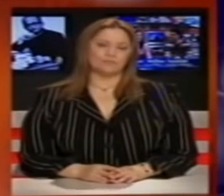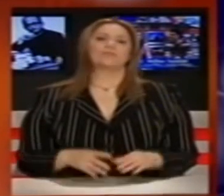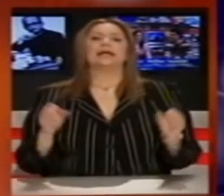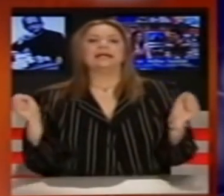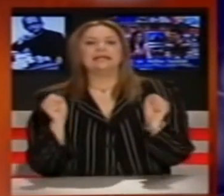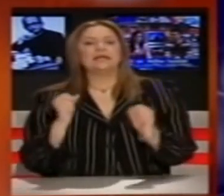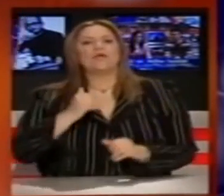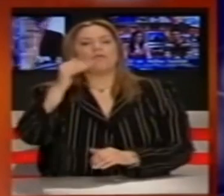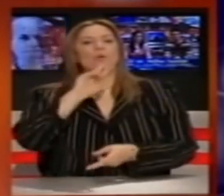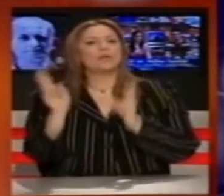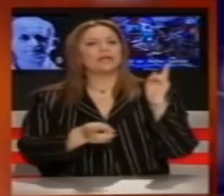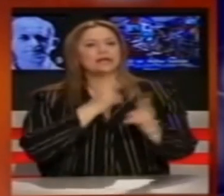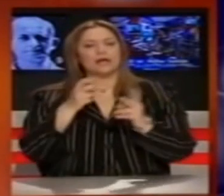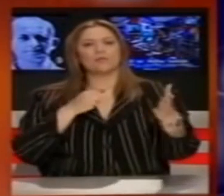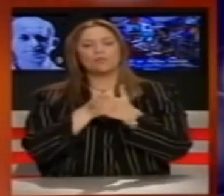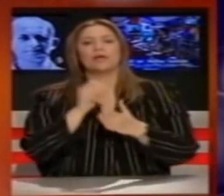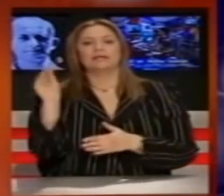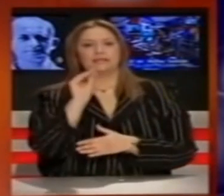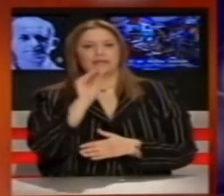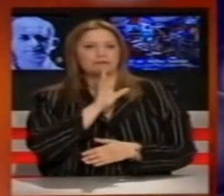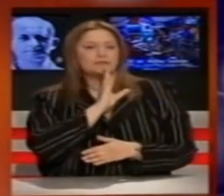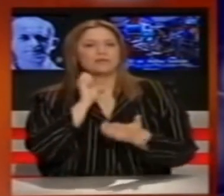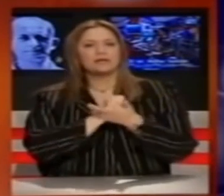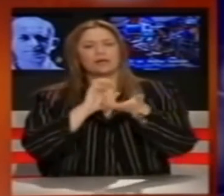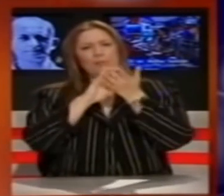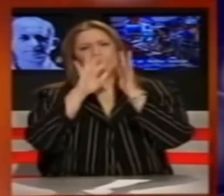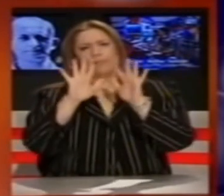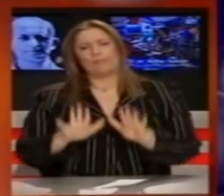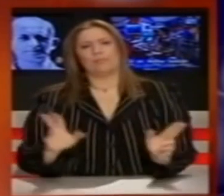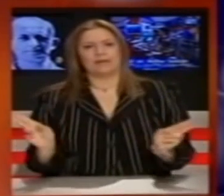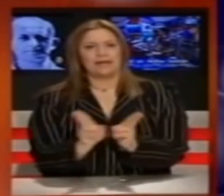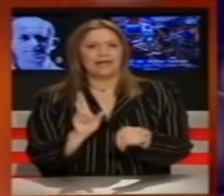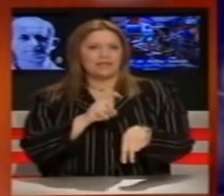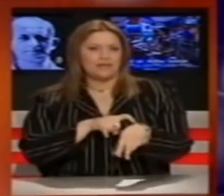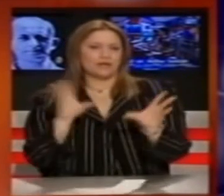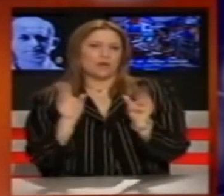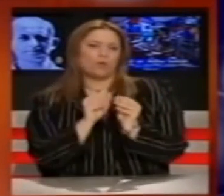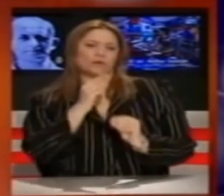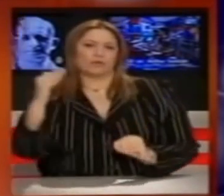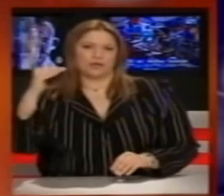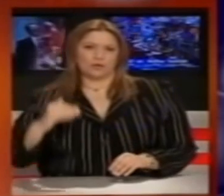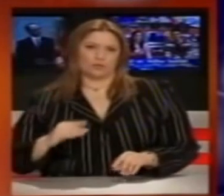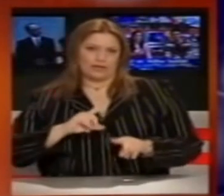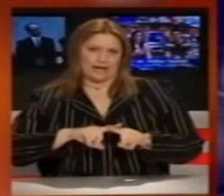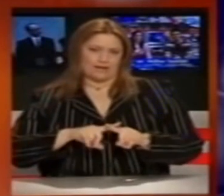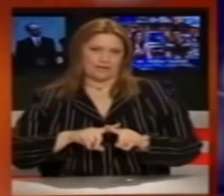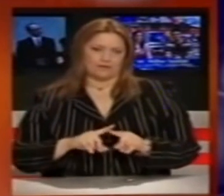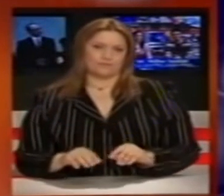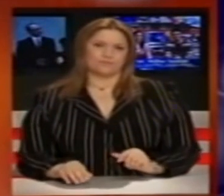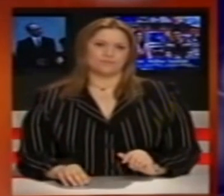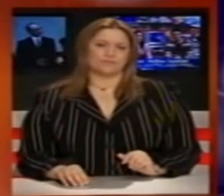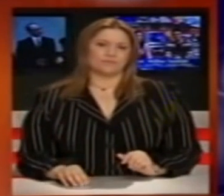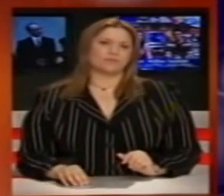Κρύο και ουριάδες μέχρι και την τετάρτη το μισήμερι ενώ η χένο απτώσεις θα είναι οι λίγες, μικρές διάρκειες και κυρίως στις ανατολικές και νότιες περιοχές της χώρας.